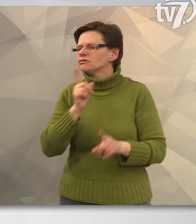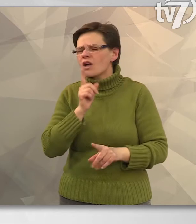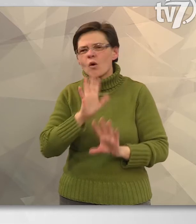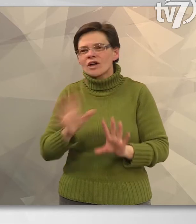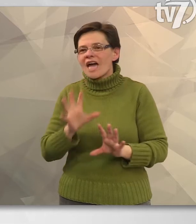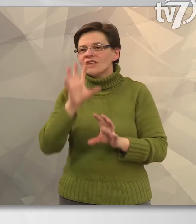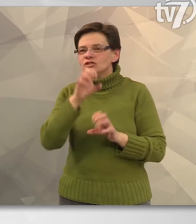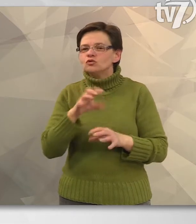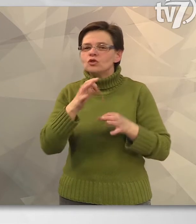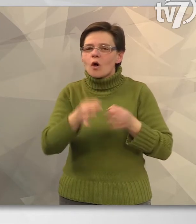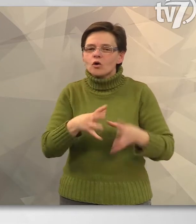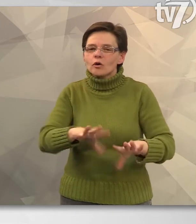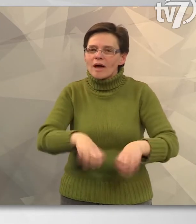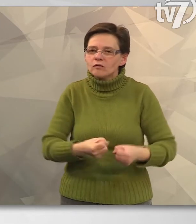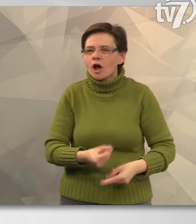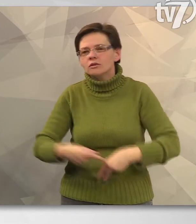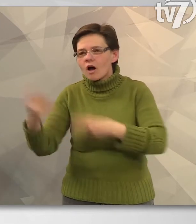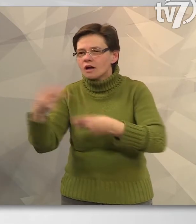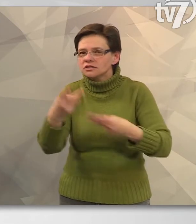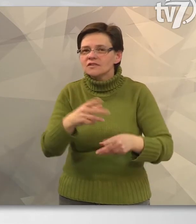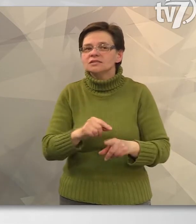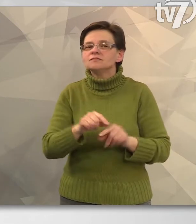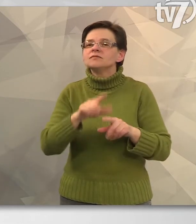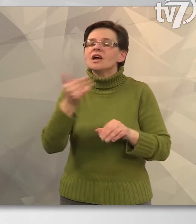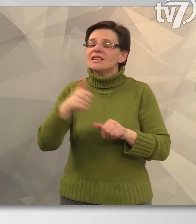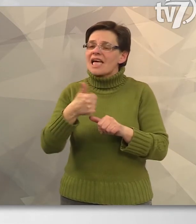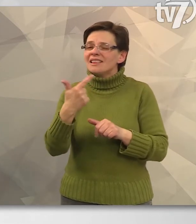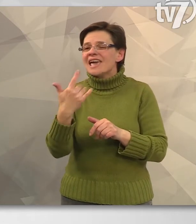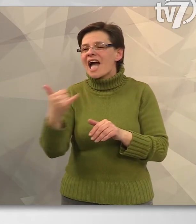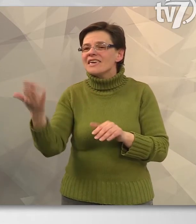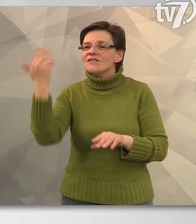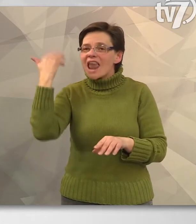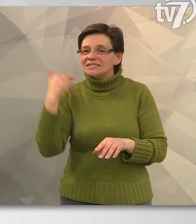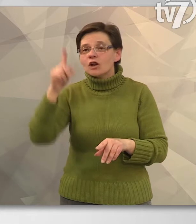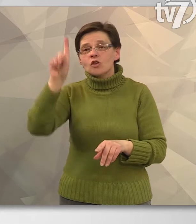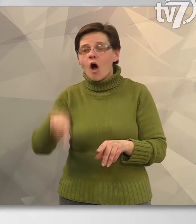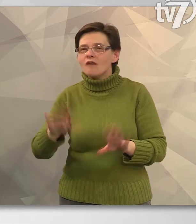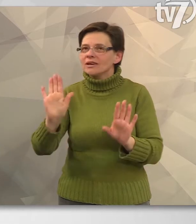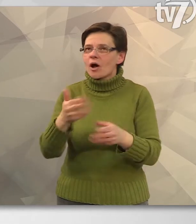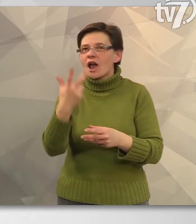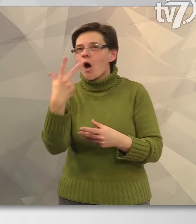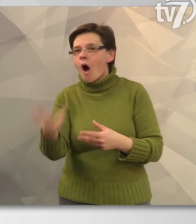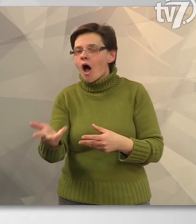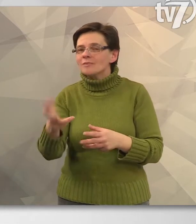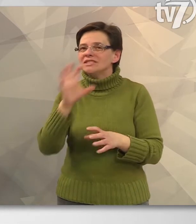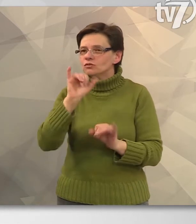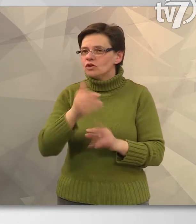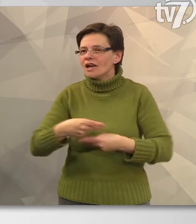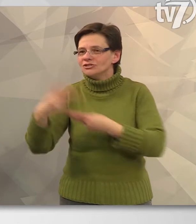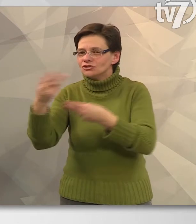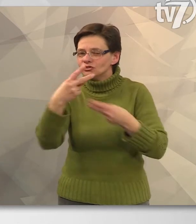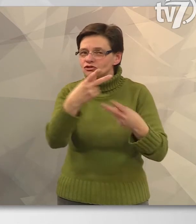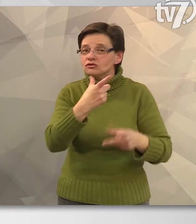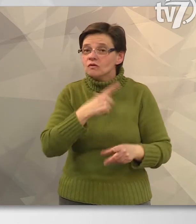jelenleg nagyon kevés kutyát fogadnak örökbe. Elmondása szerint, míg néhány évvel ezelőtt, havonta akár 34